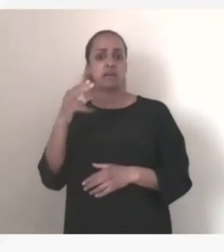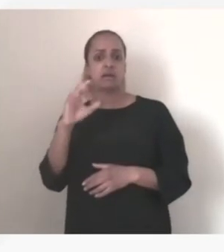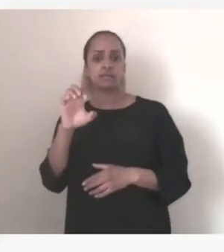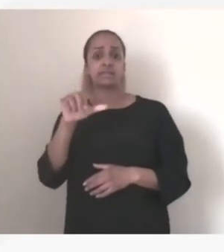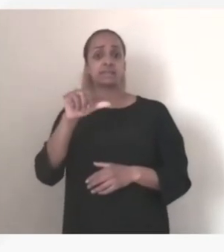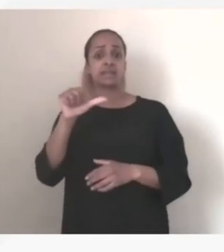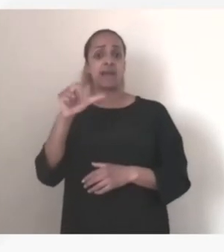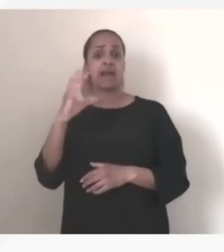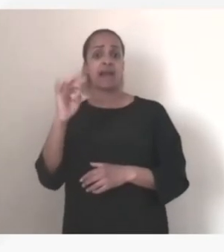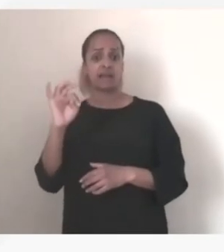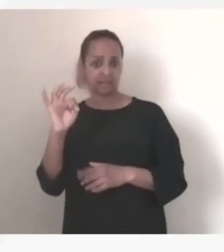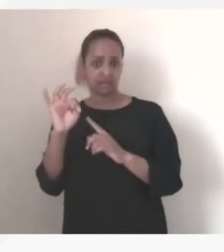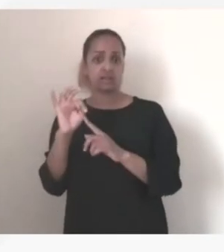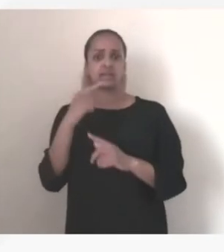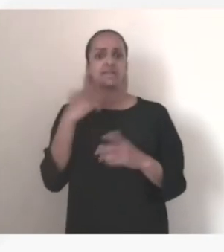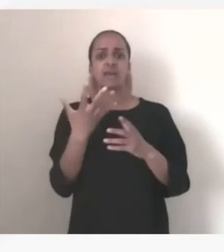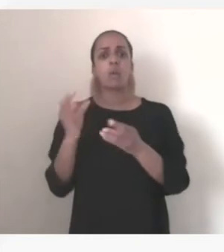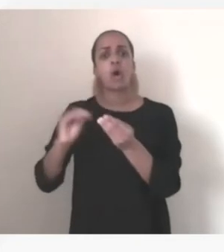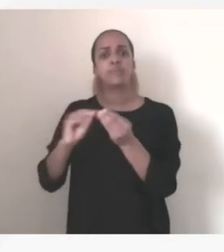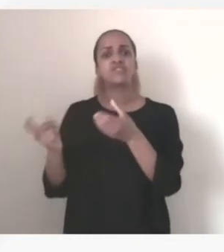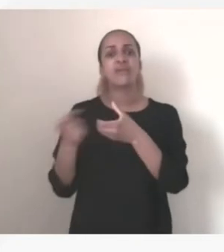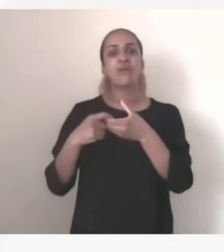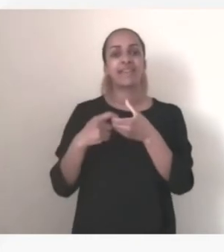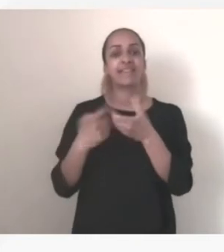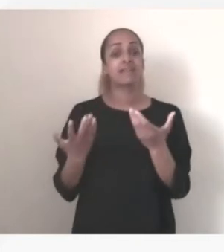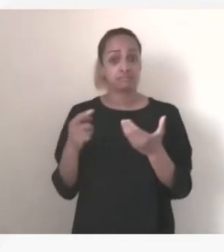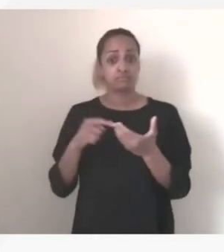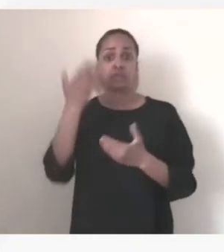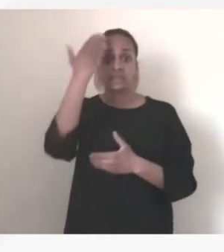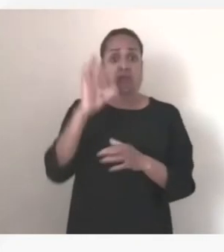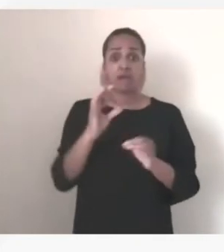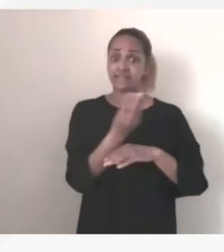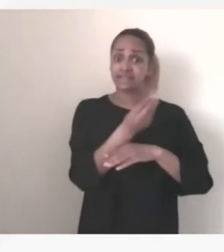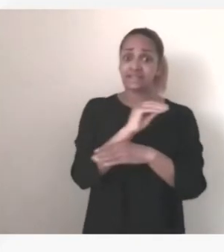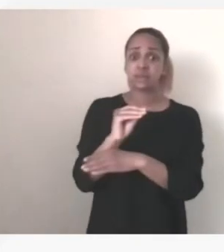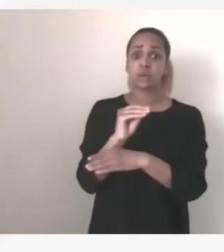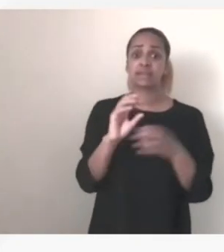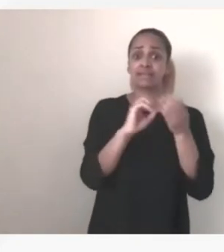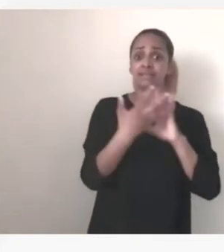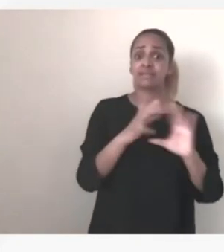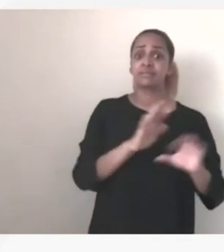l'ensemble des objets connectés. On sait qu'en matière de cybersécurité, désormais, chaque